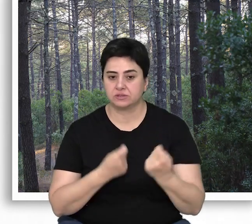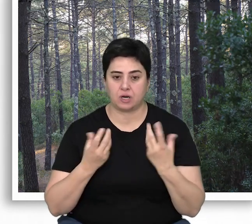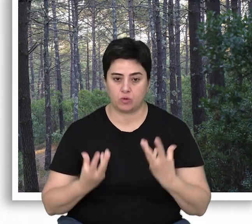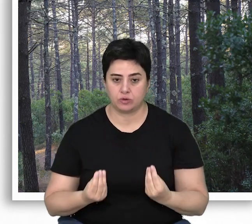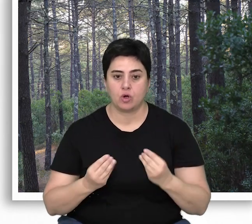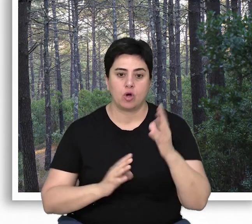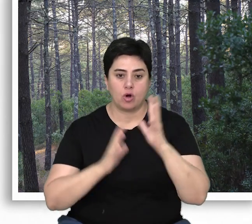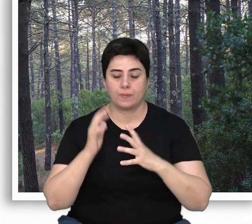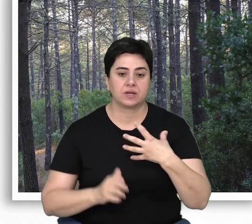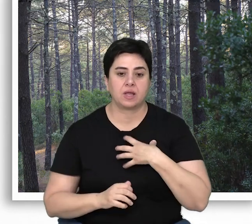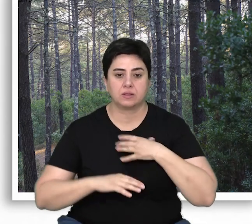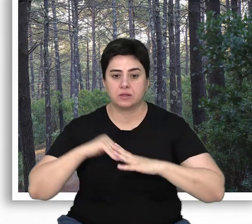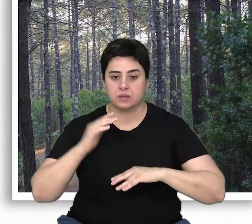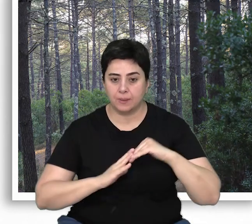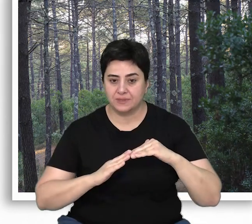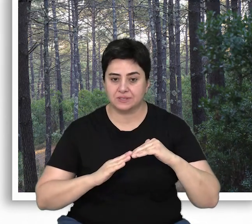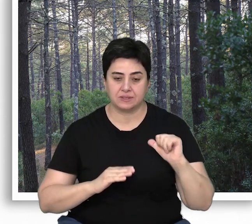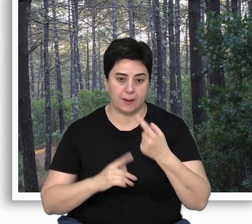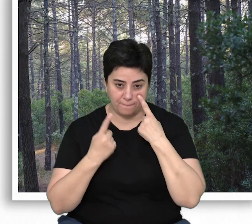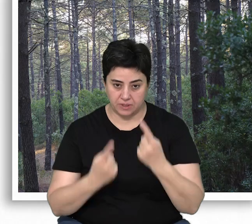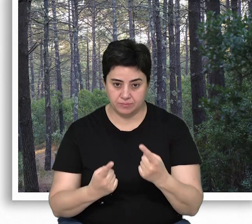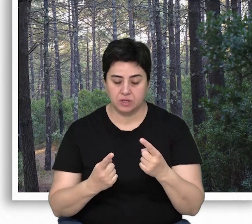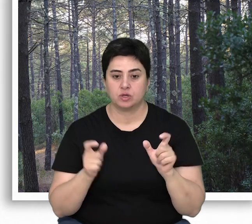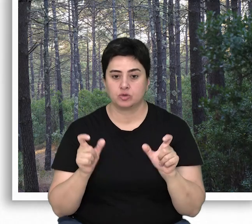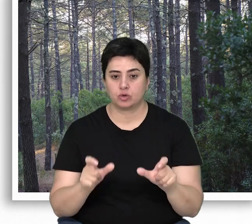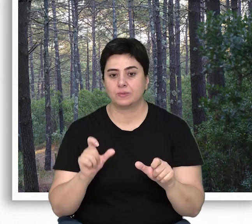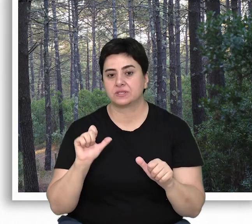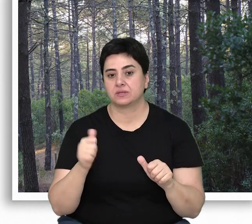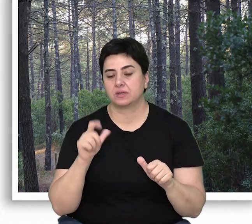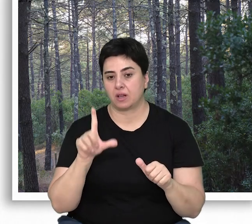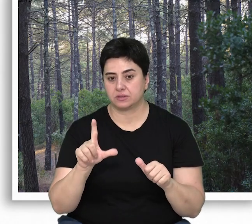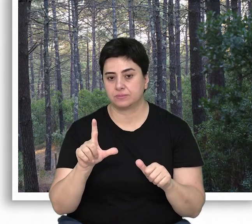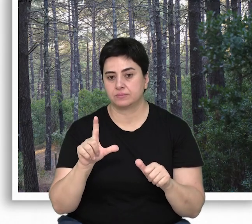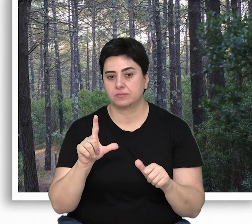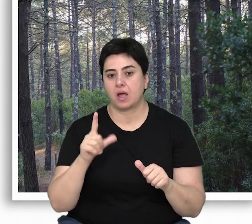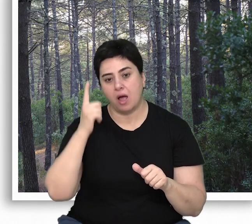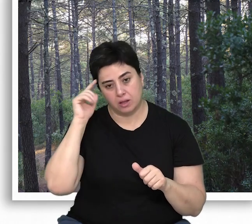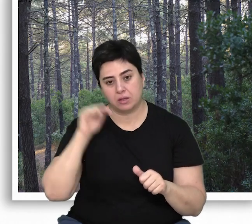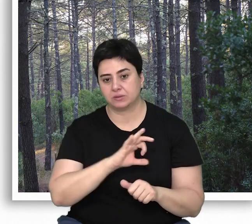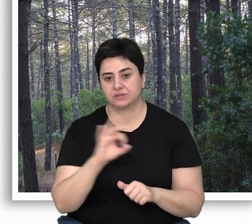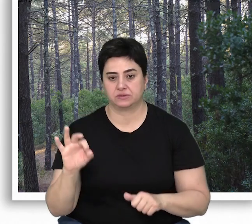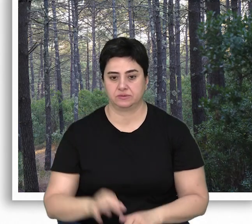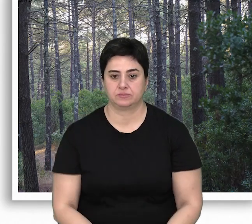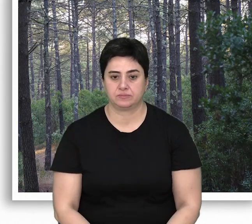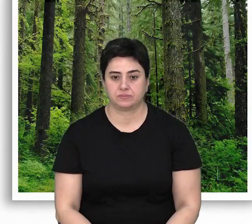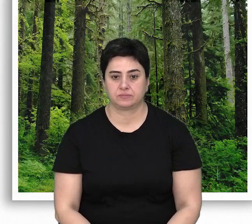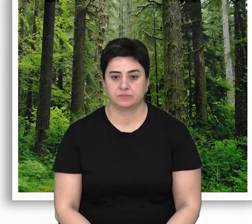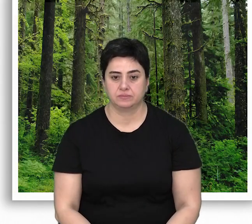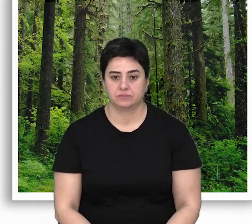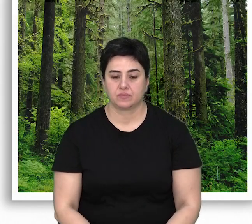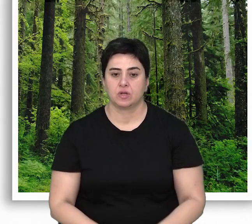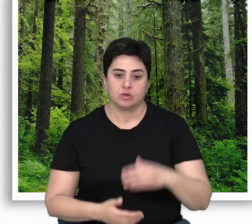icra eden ormanın kendi yapısal değerleri bakımından korunması gerektiği genelde akla getirilmemektedir.